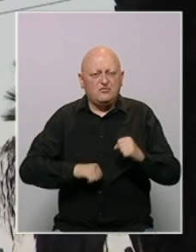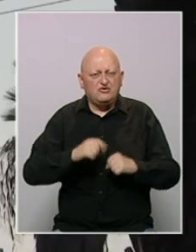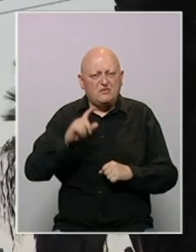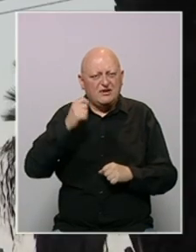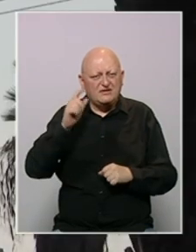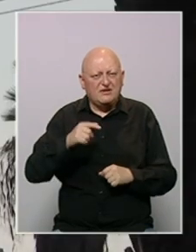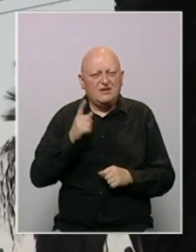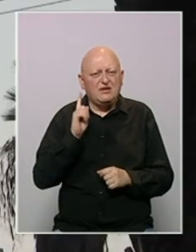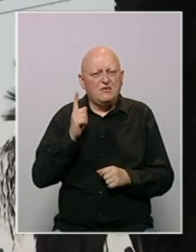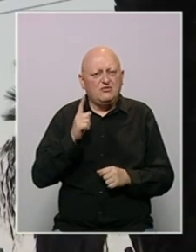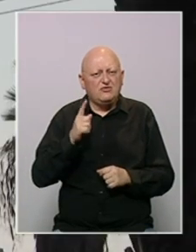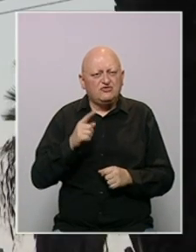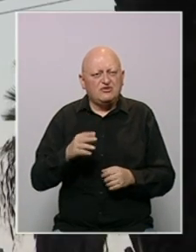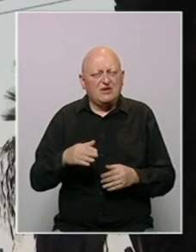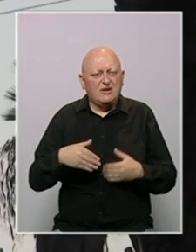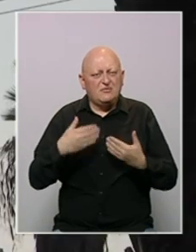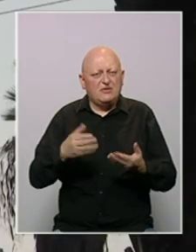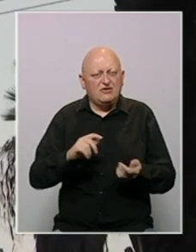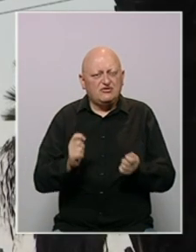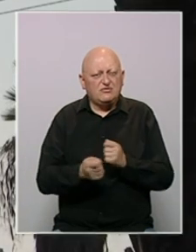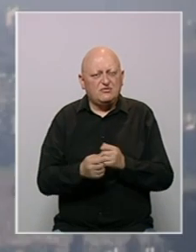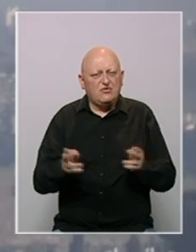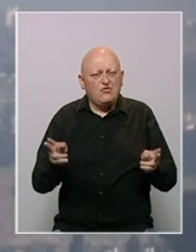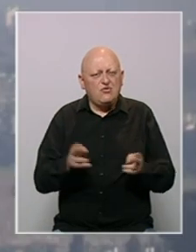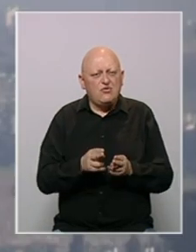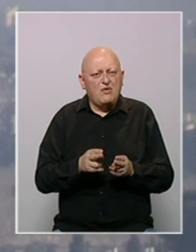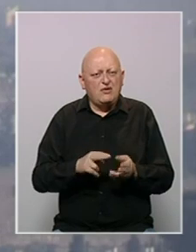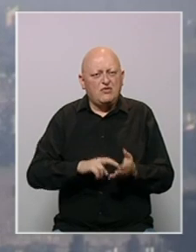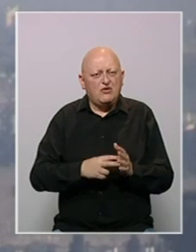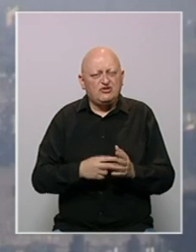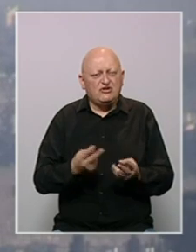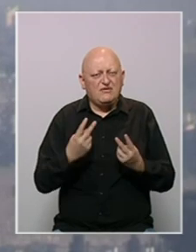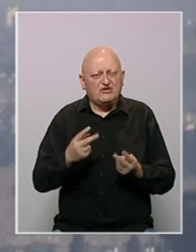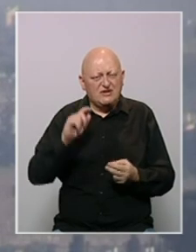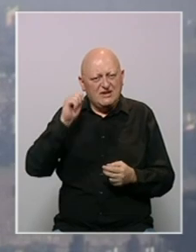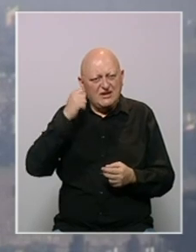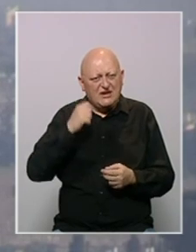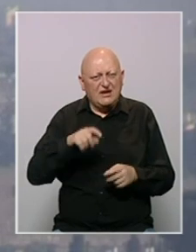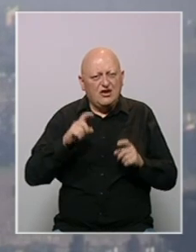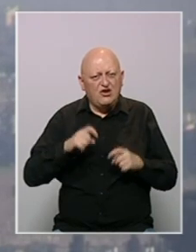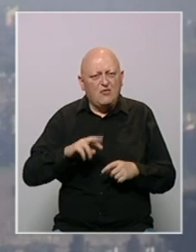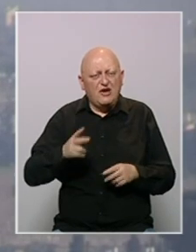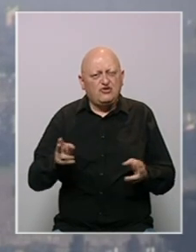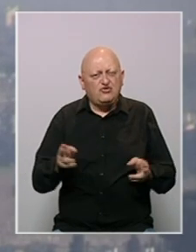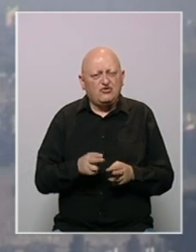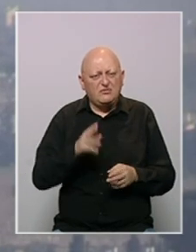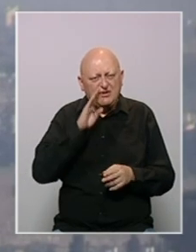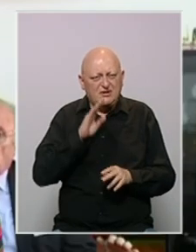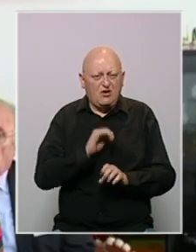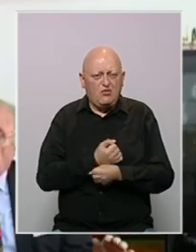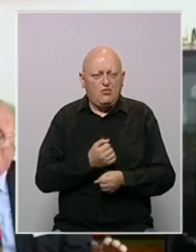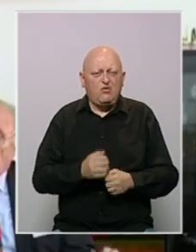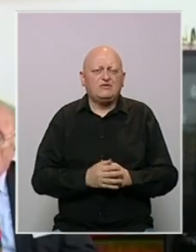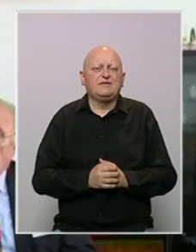čudi postupak Izraela, napomenuvši da bi se predloženim izmjenama umanjio politički značaj Jevreja, Roma i drugih